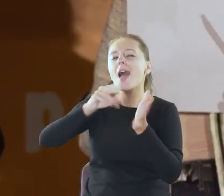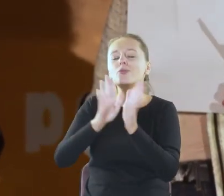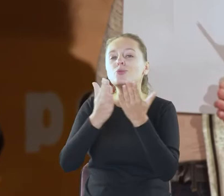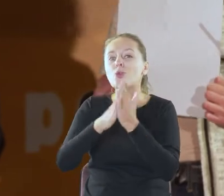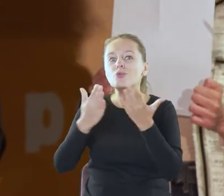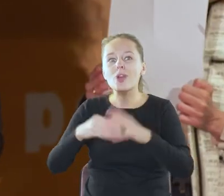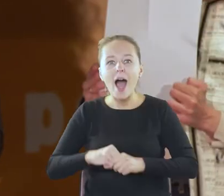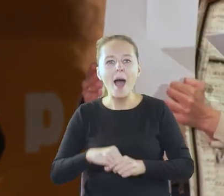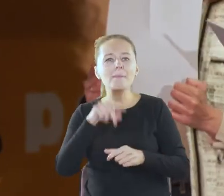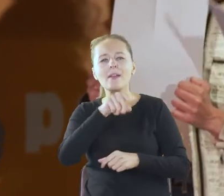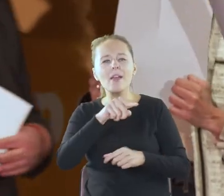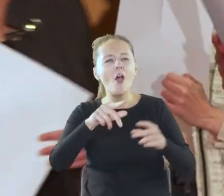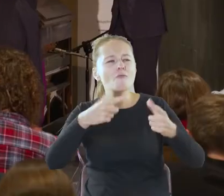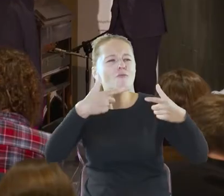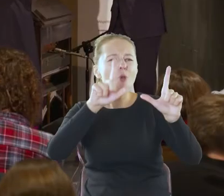ze streamerami.